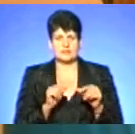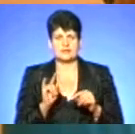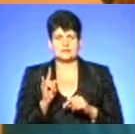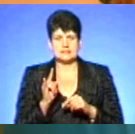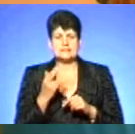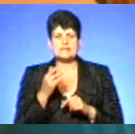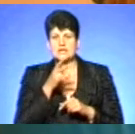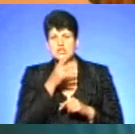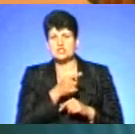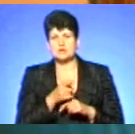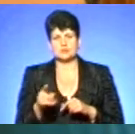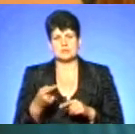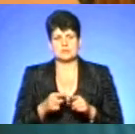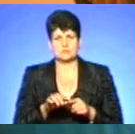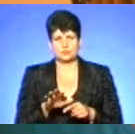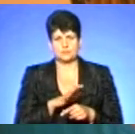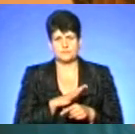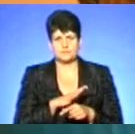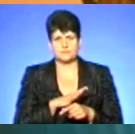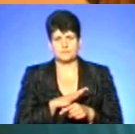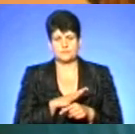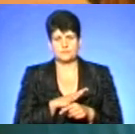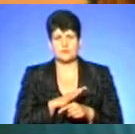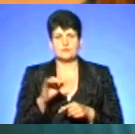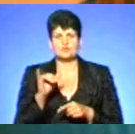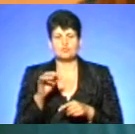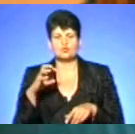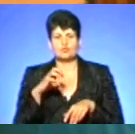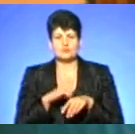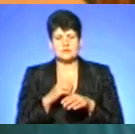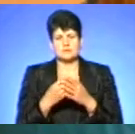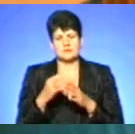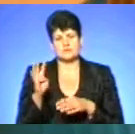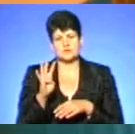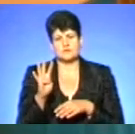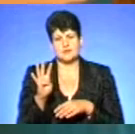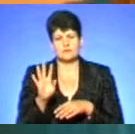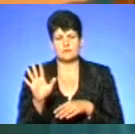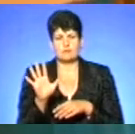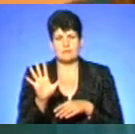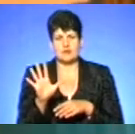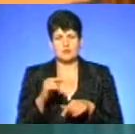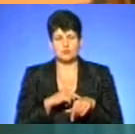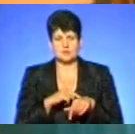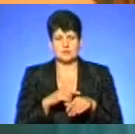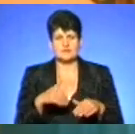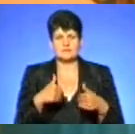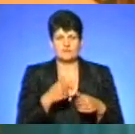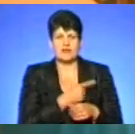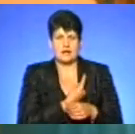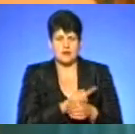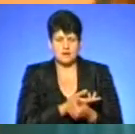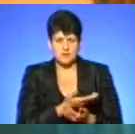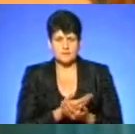Скільки часу це все займало? Ну, з суботу укусила десь біля четвертої, біля п'ятої ми звернулися, вже були в лікарні.